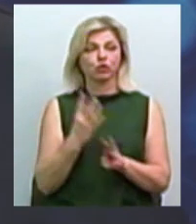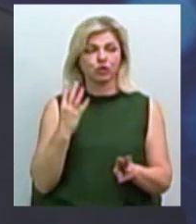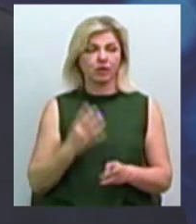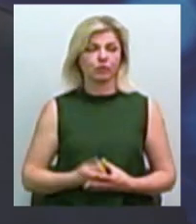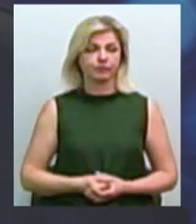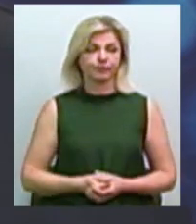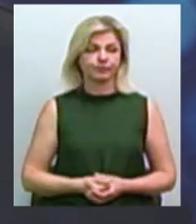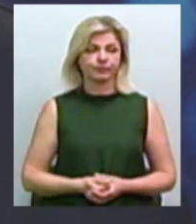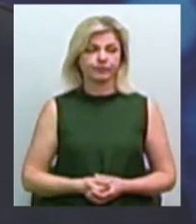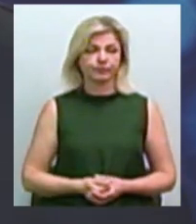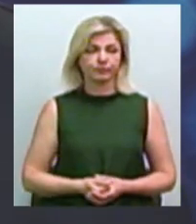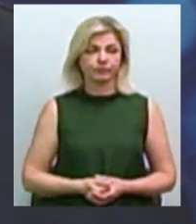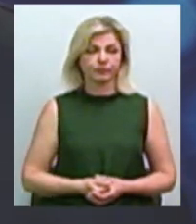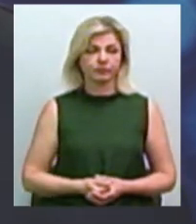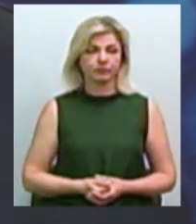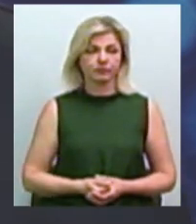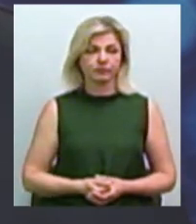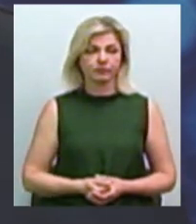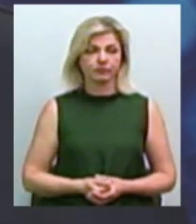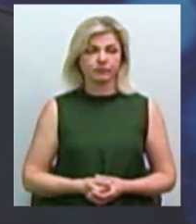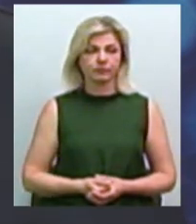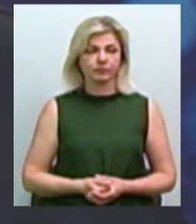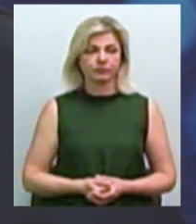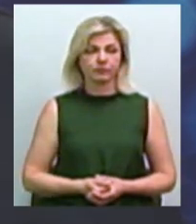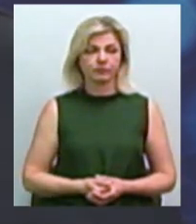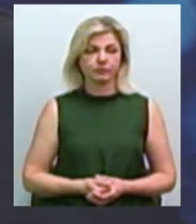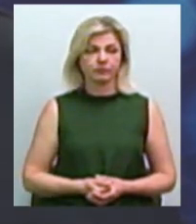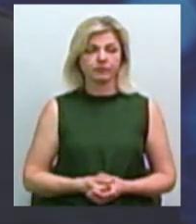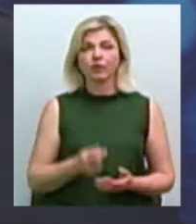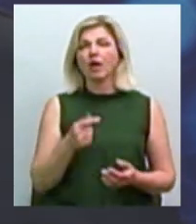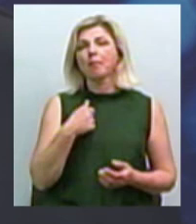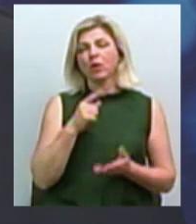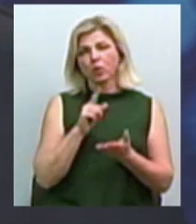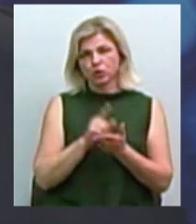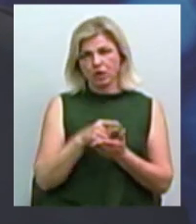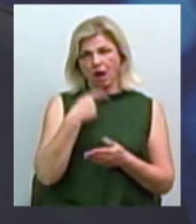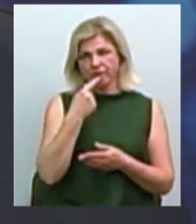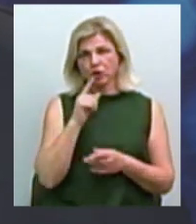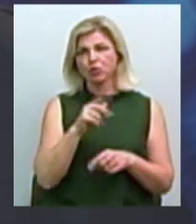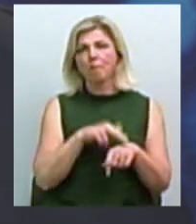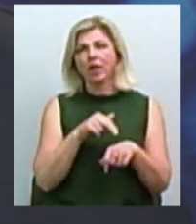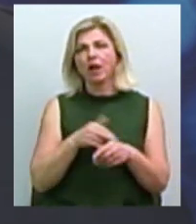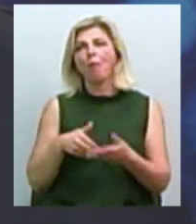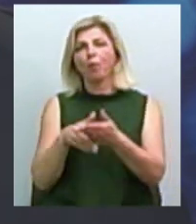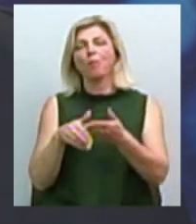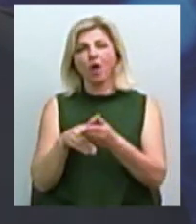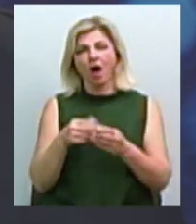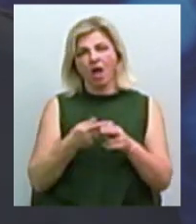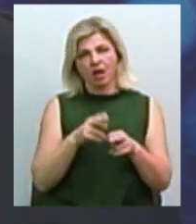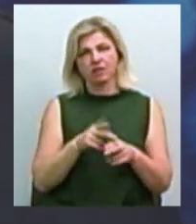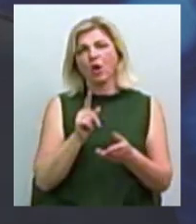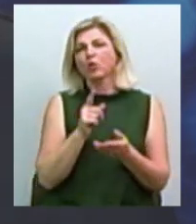нагадувати, що це припущення, тому що доказів... Ну, знаєте, докази завжди знайти, це